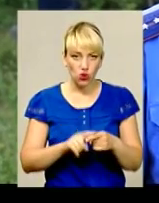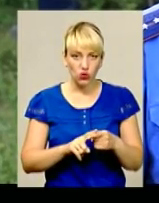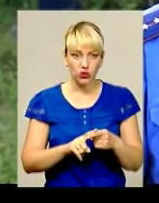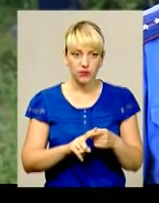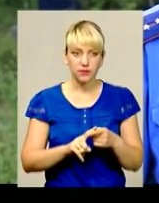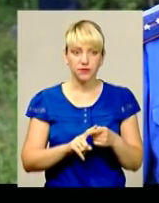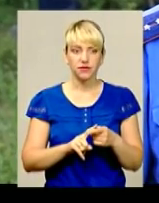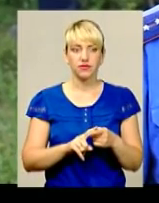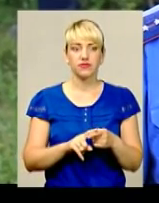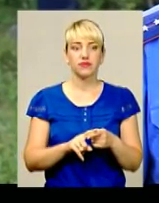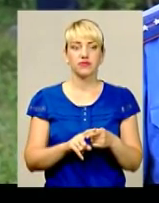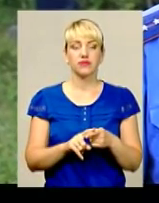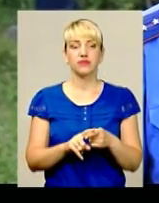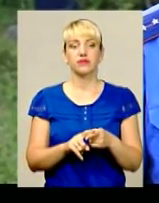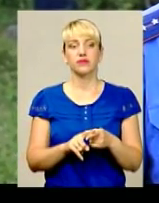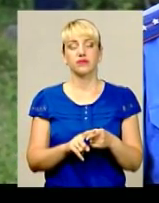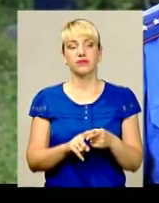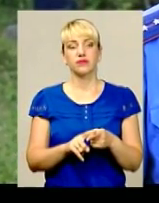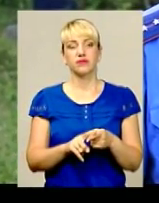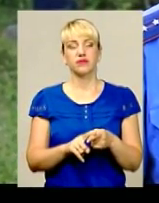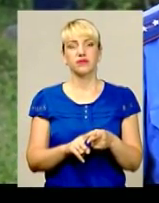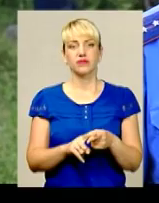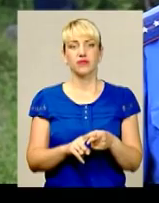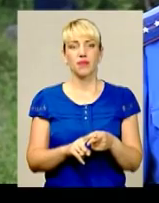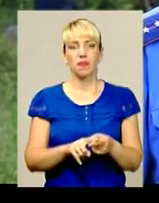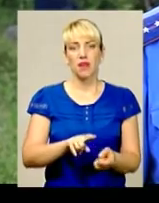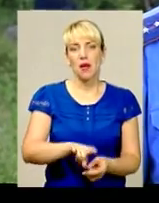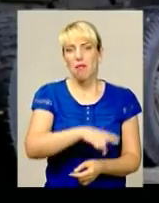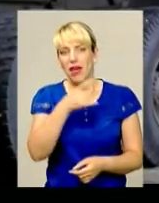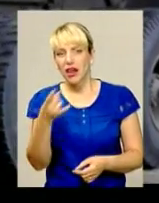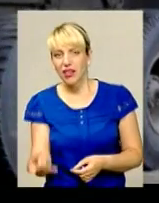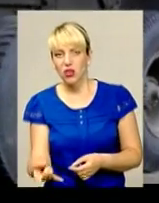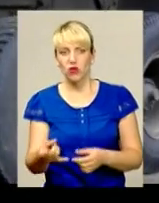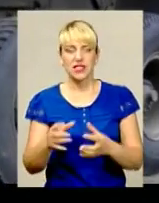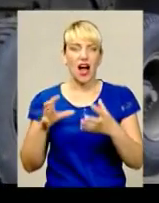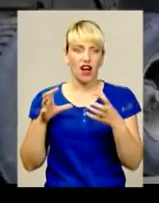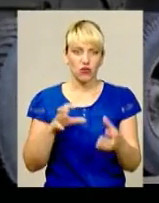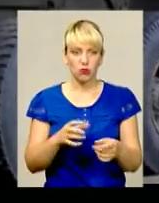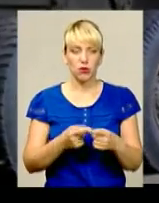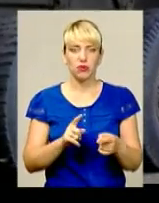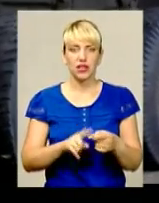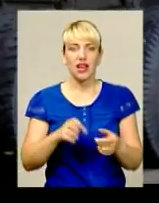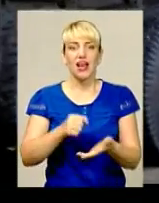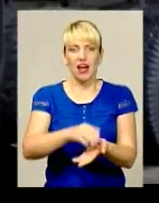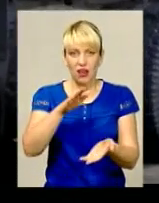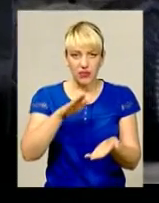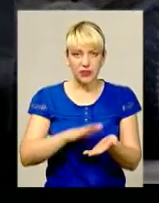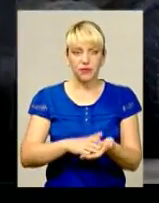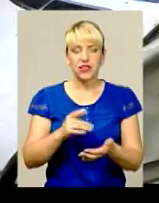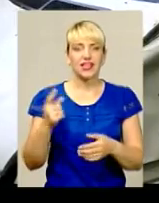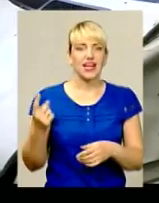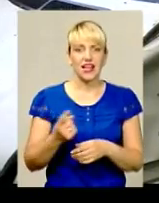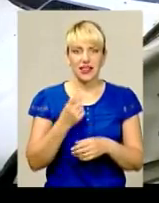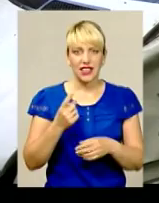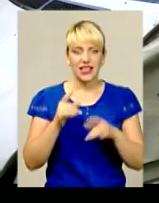перекинувся автомобіль. Відомості про аварію уже внесені в єдиний реєстр